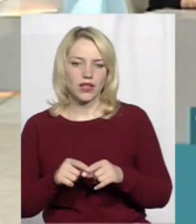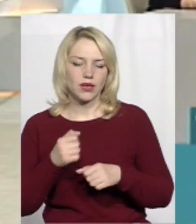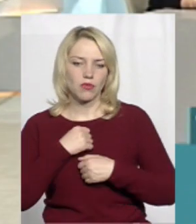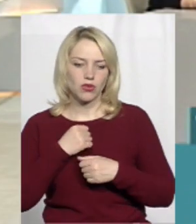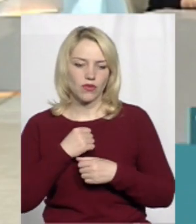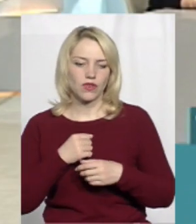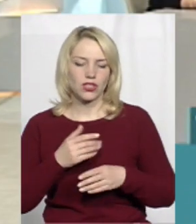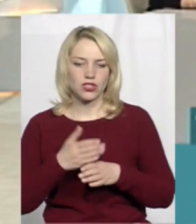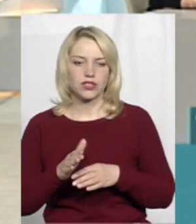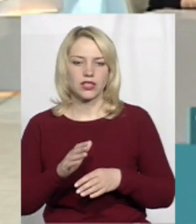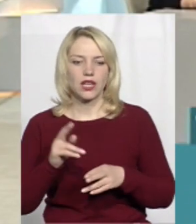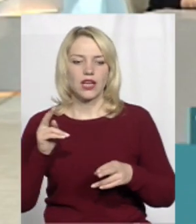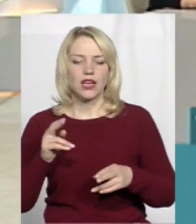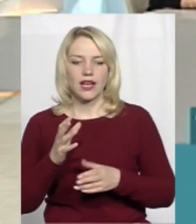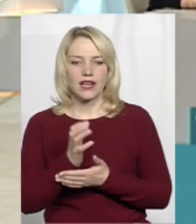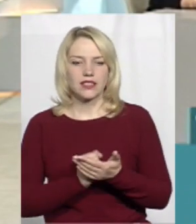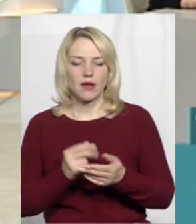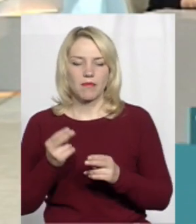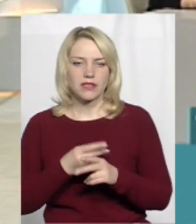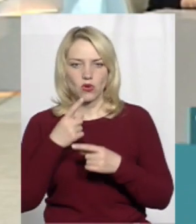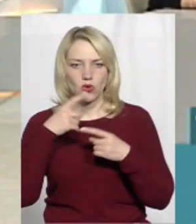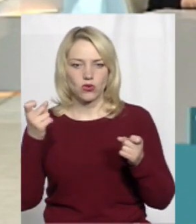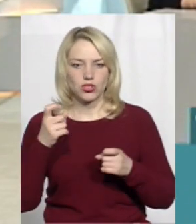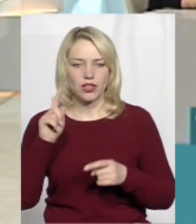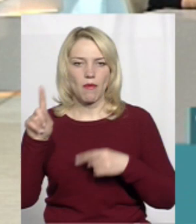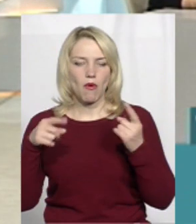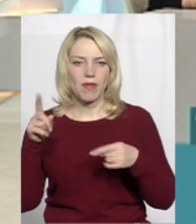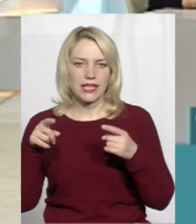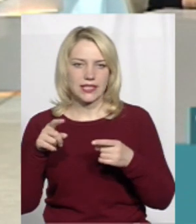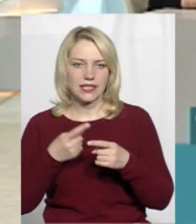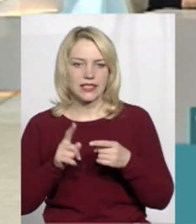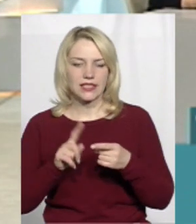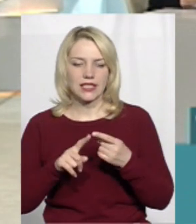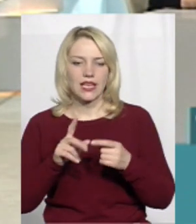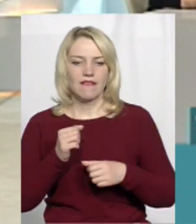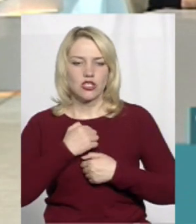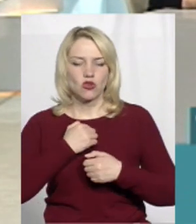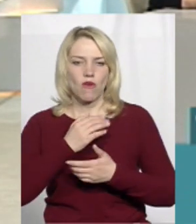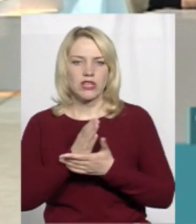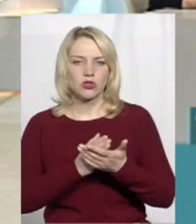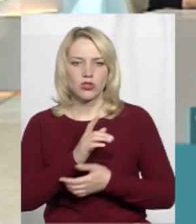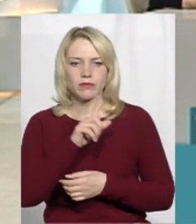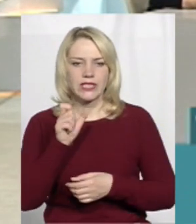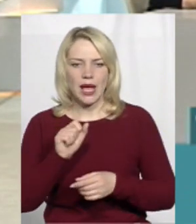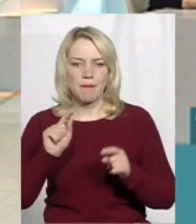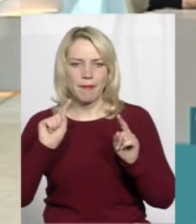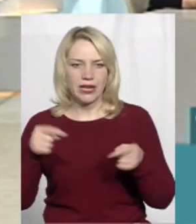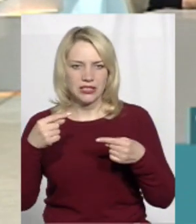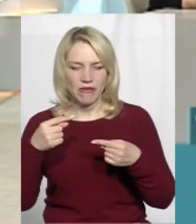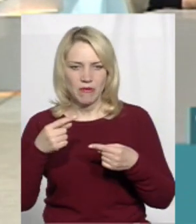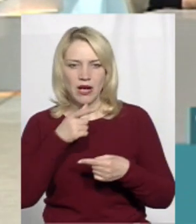резервістами без оголошення мобілізації. І це саме військова служба за призвом під час